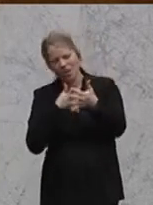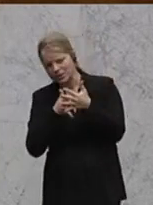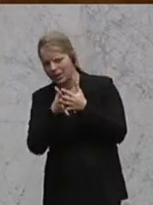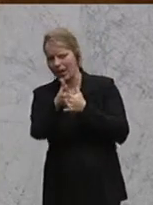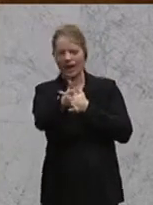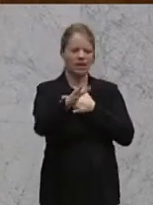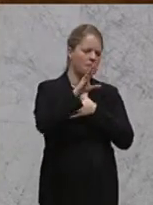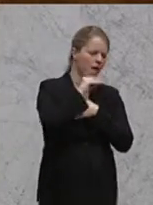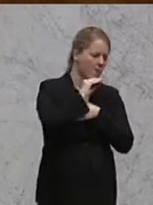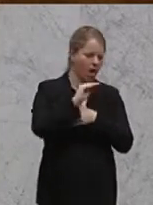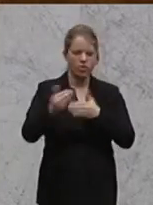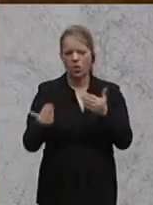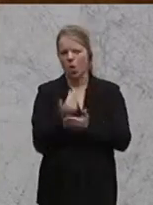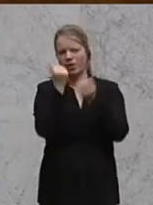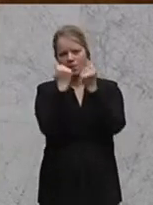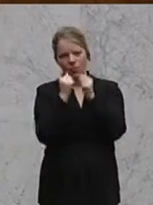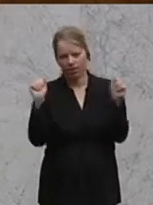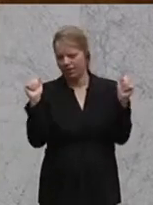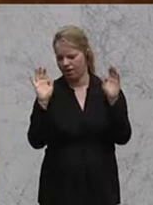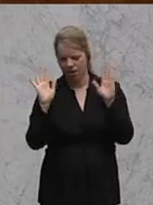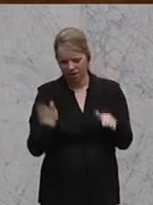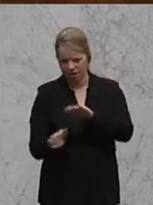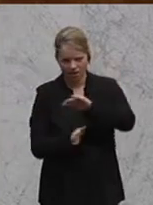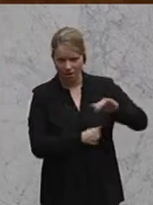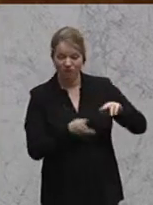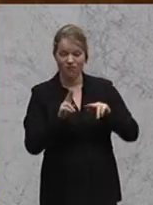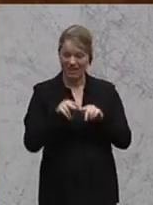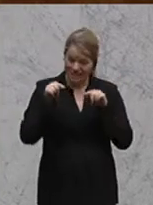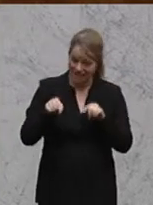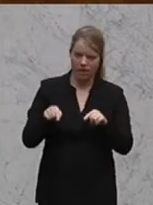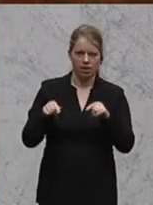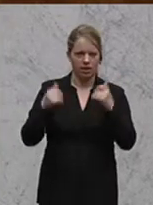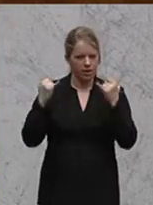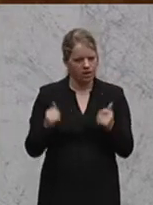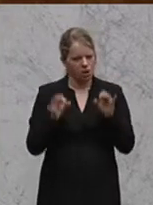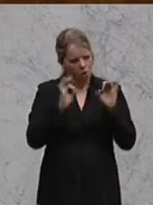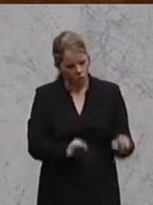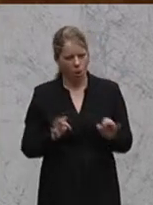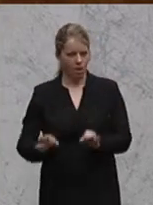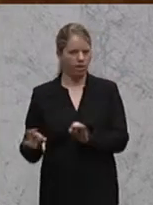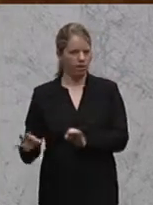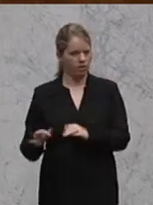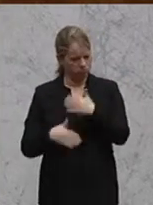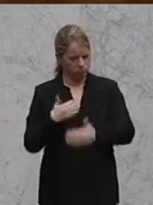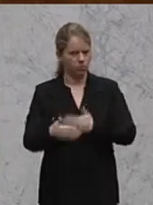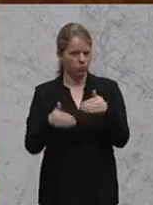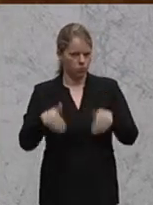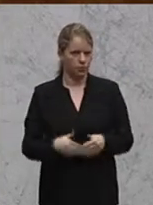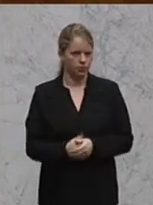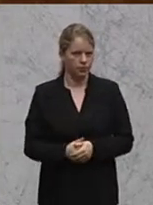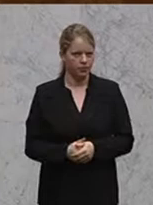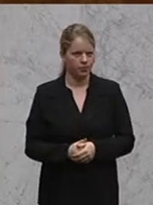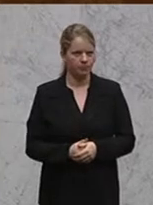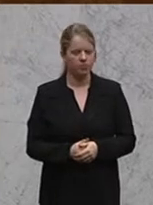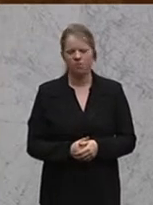Demokratie, was weiß ich. 20 Enketen können wir abhalten, wenn wir hier zumindest korrekt vorgehen. Unabhängig